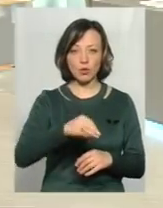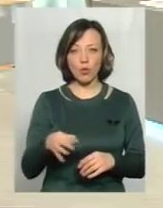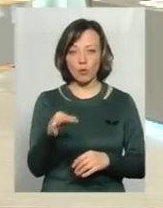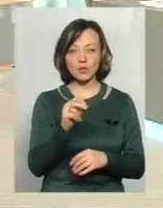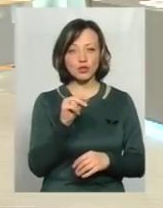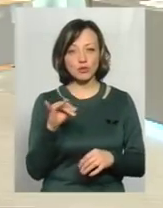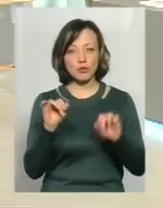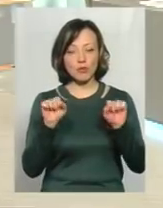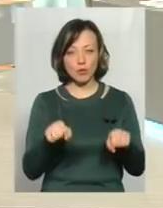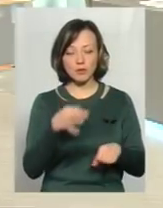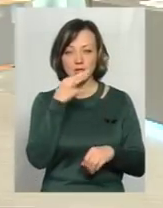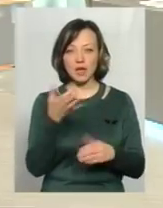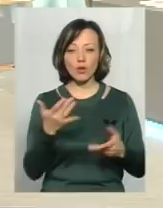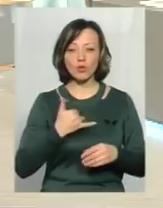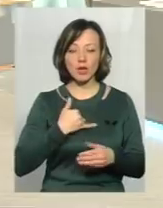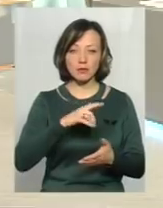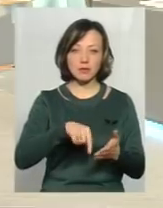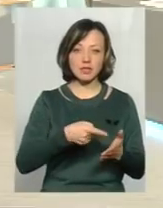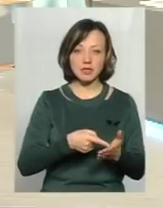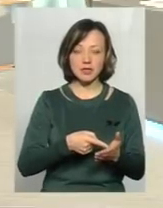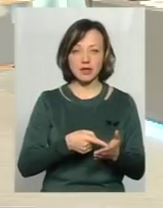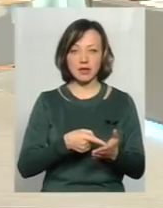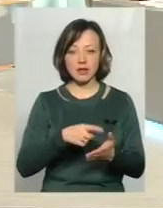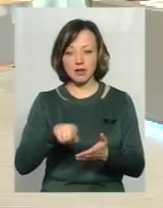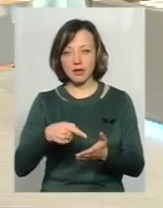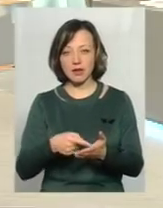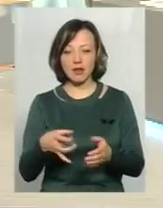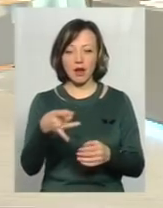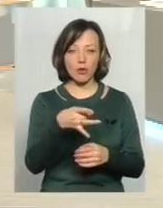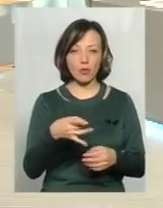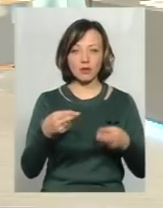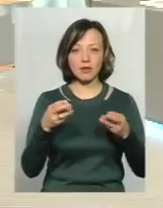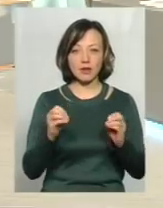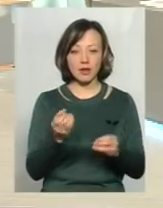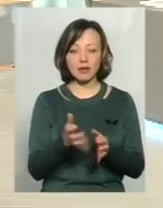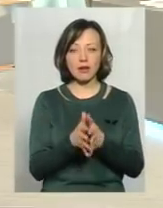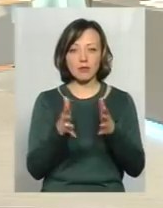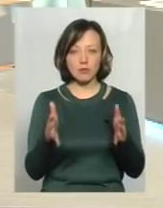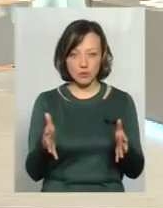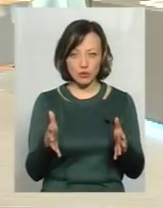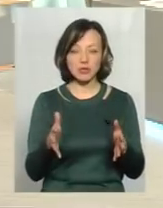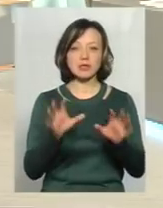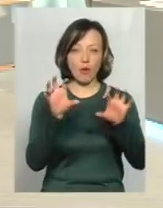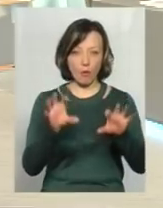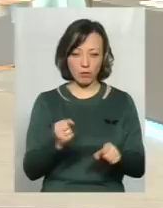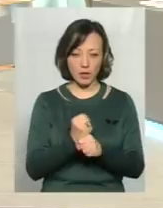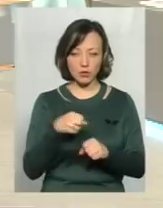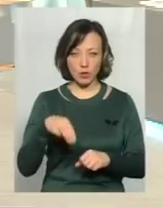чи можемо ми сказати, які в нас міста або райони, де найбільш легально працюють